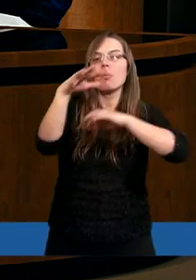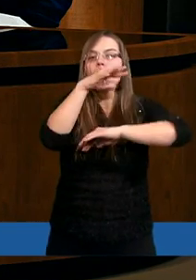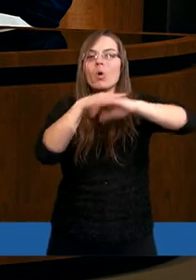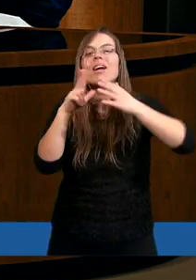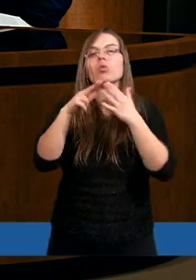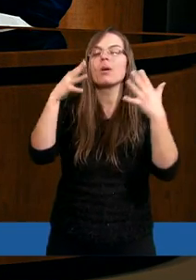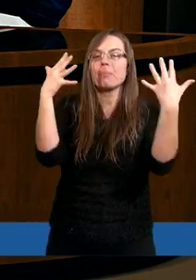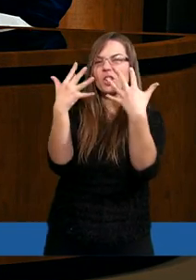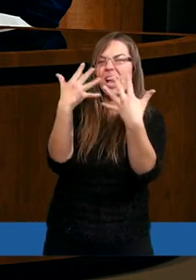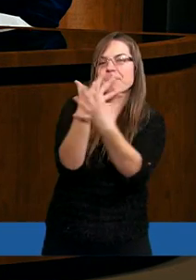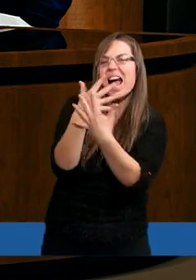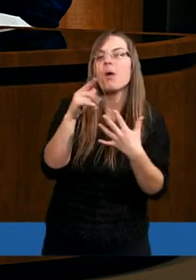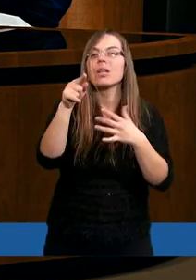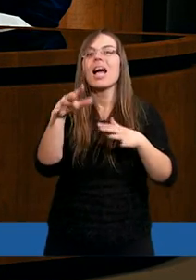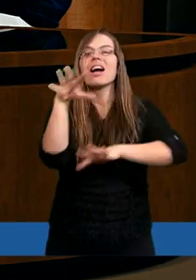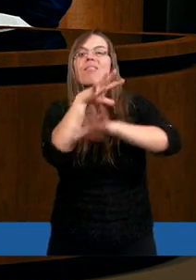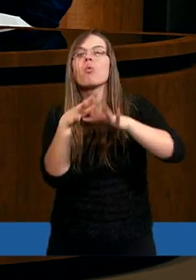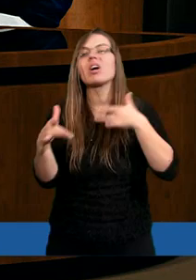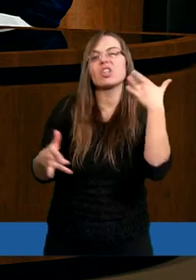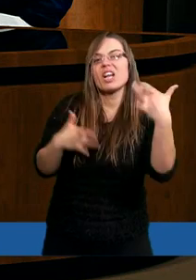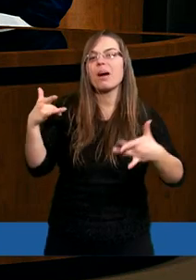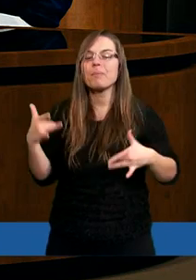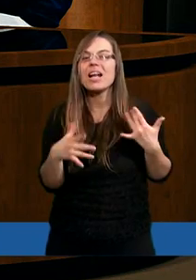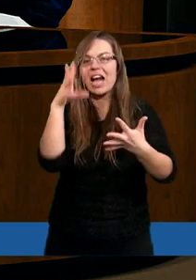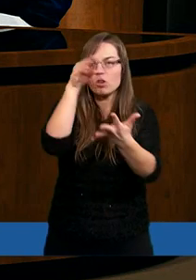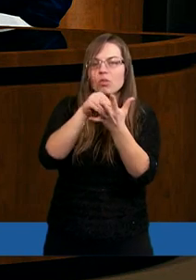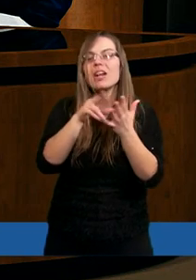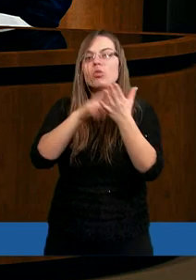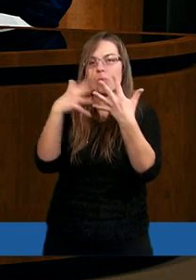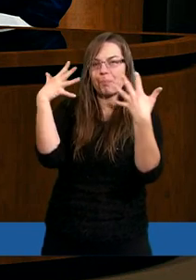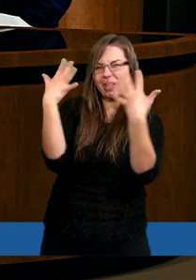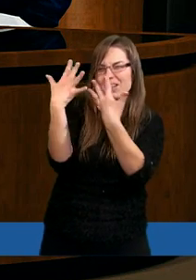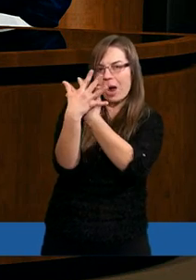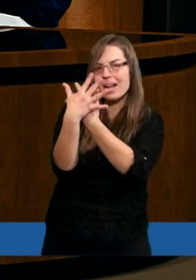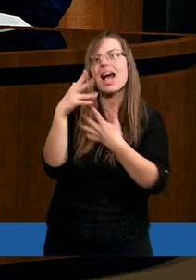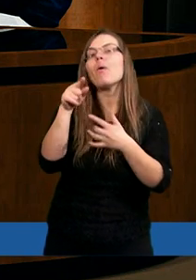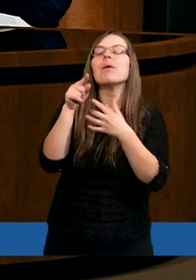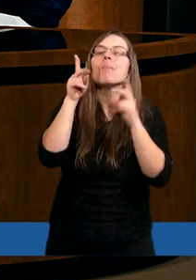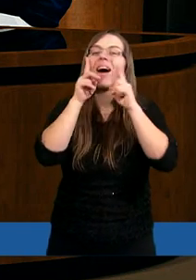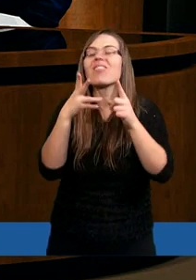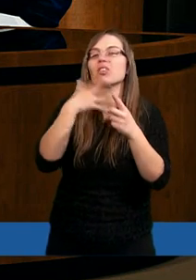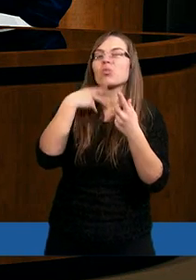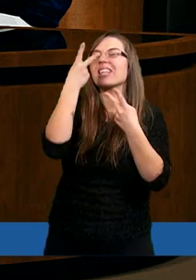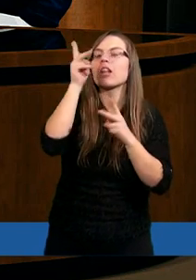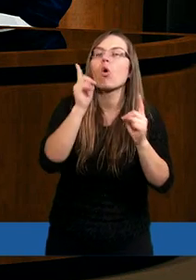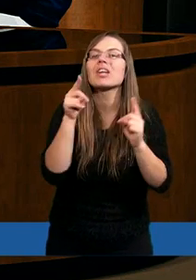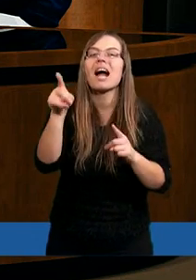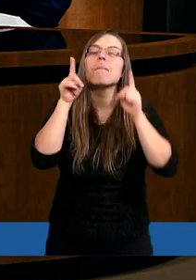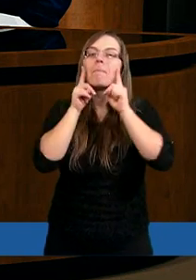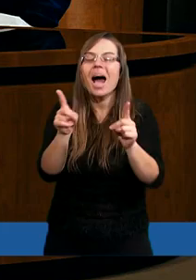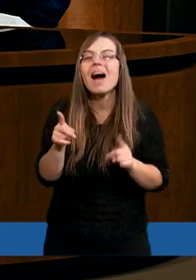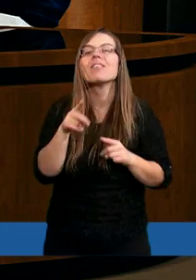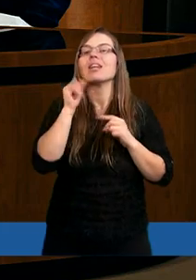które przesłaniały mu, te chmury cierpienia, te chmury doświadczenia, które przesłaniały mu tą prawdę o Bogu, to